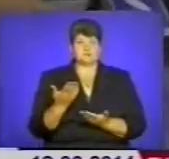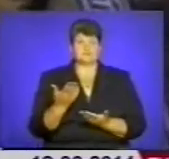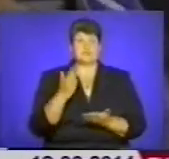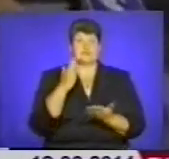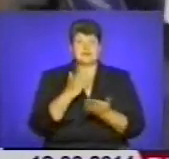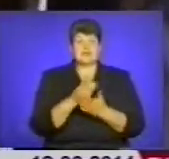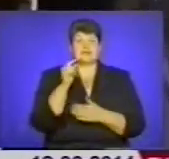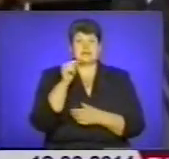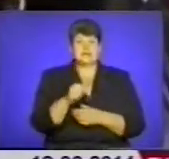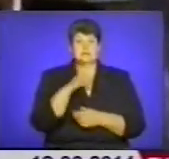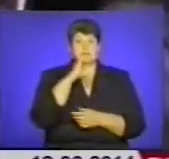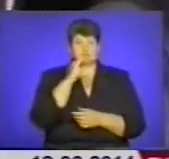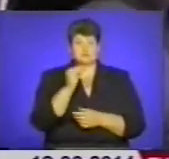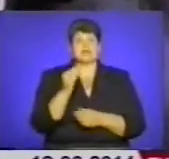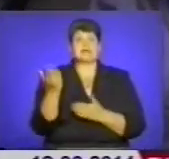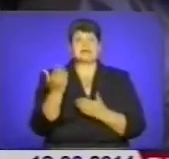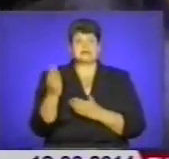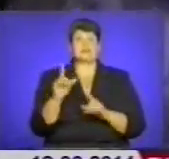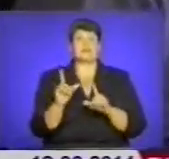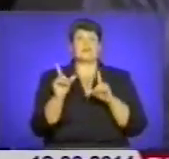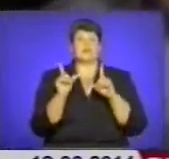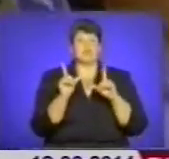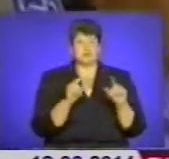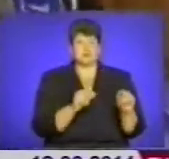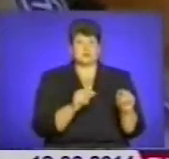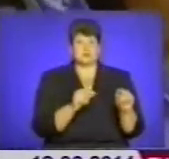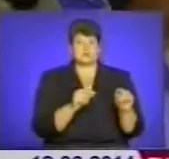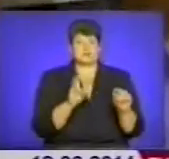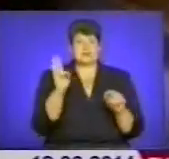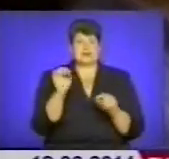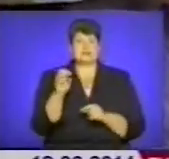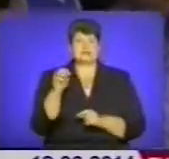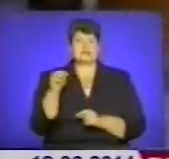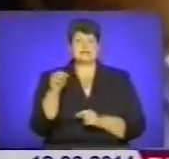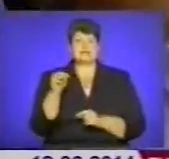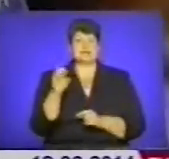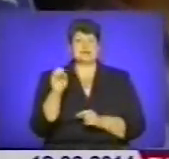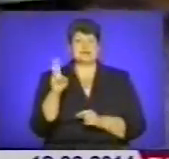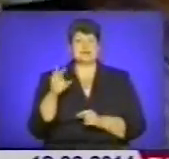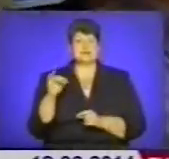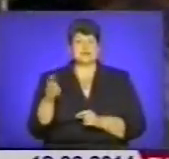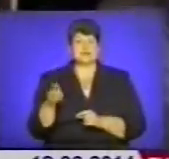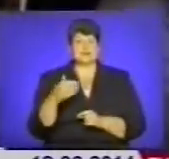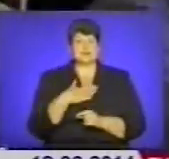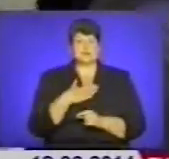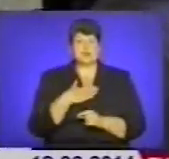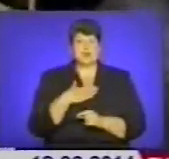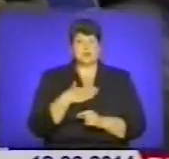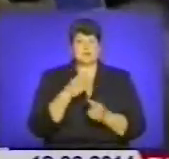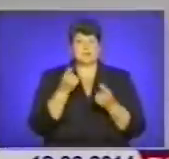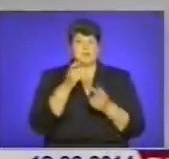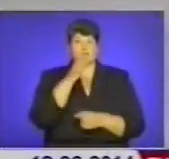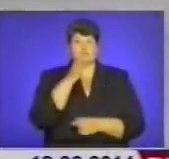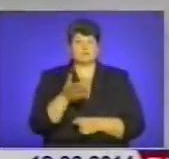Є такі маршрутки, які проїжджають на текстильник. А в нас просто замало